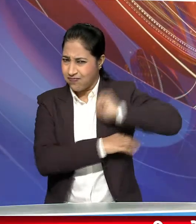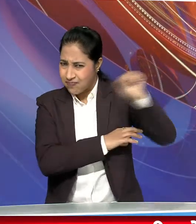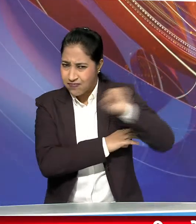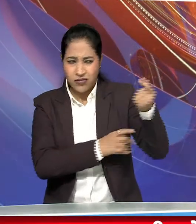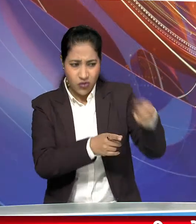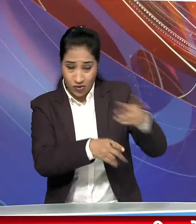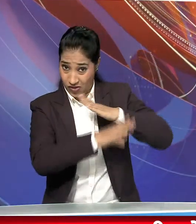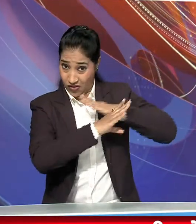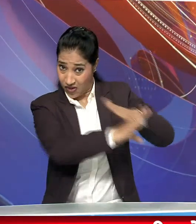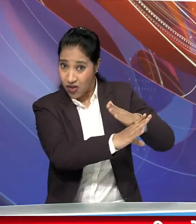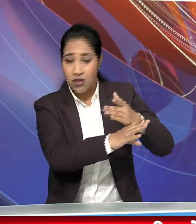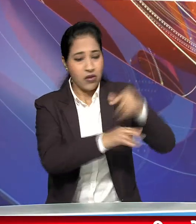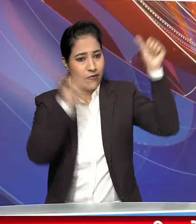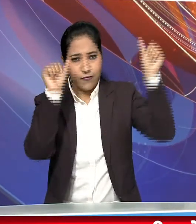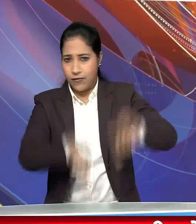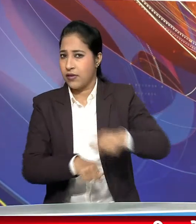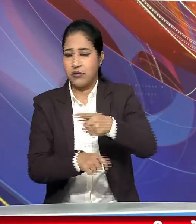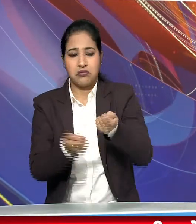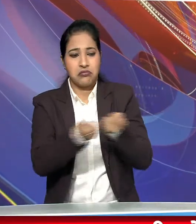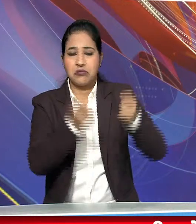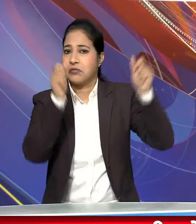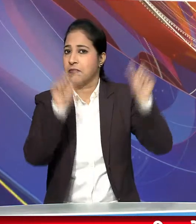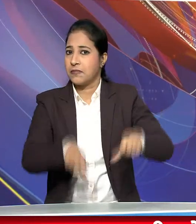करने में विफ़ल रहने का आरू